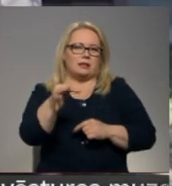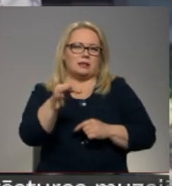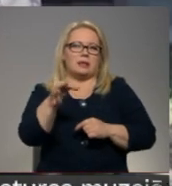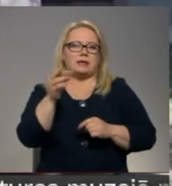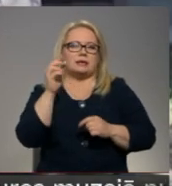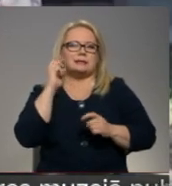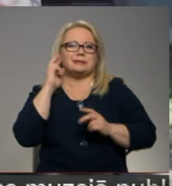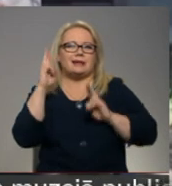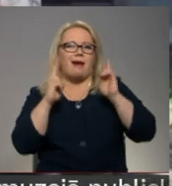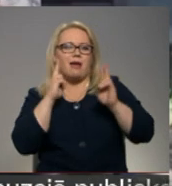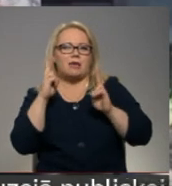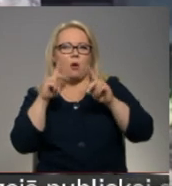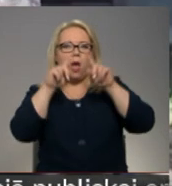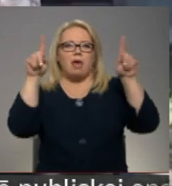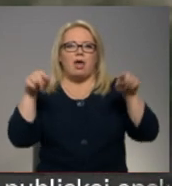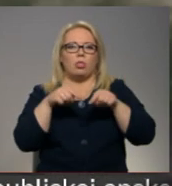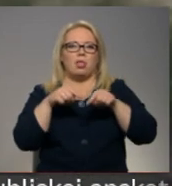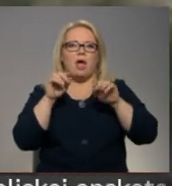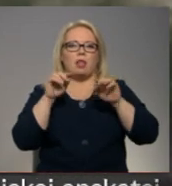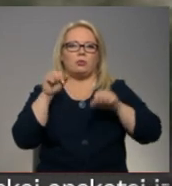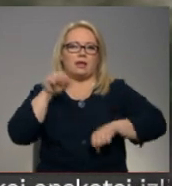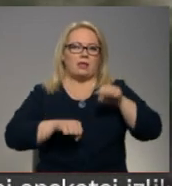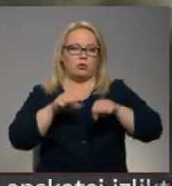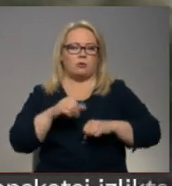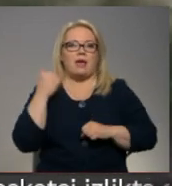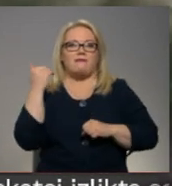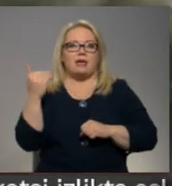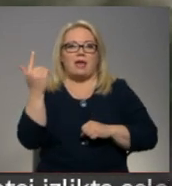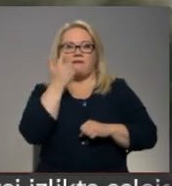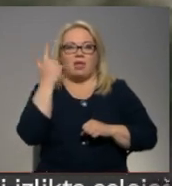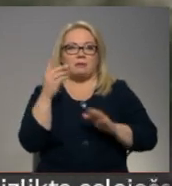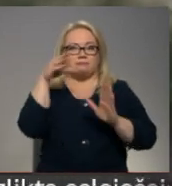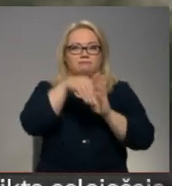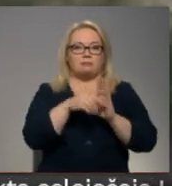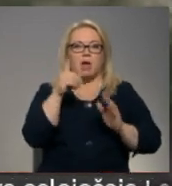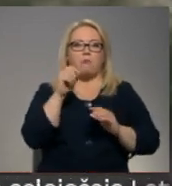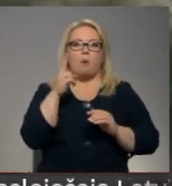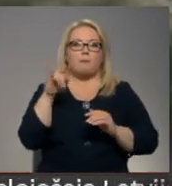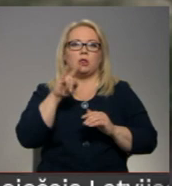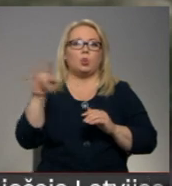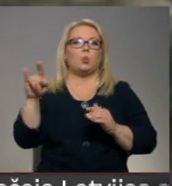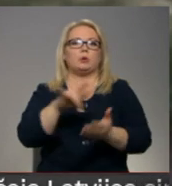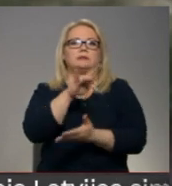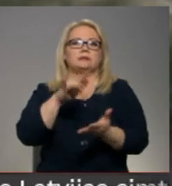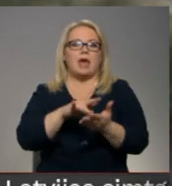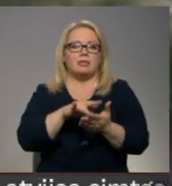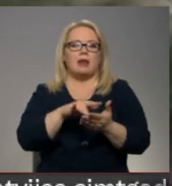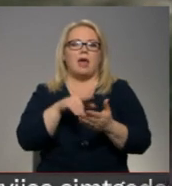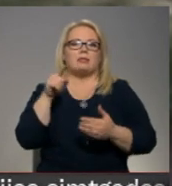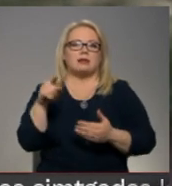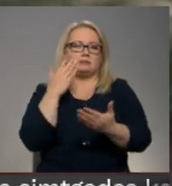skaņas un attēla diktatūra. ka Pakalniņas filmas ir šeit, Pompidū centra apliecina, ka viņa ir spilgta